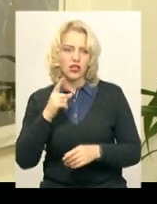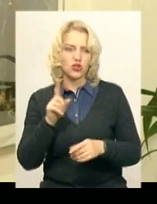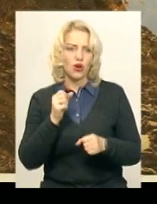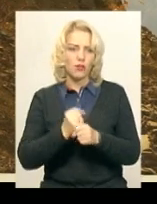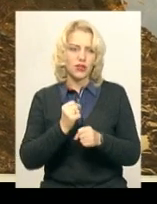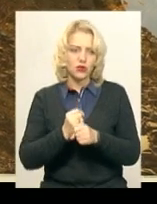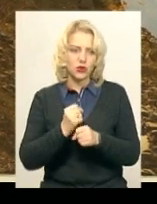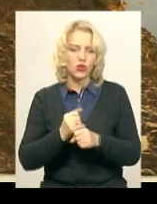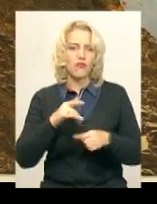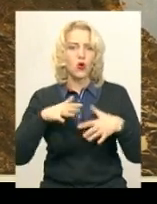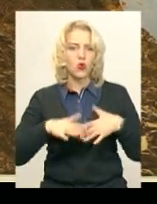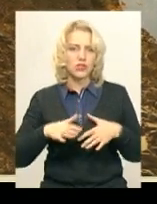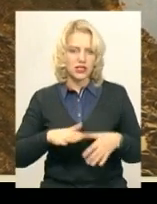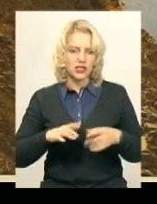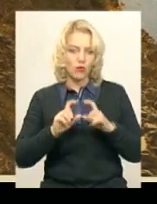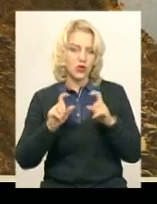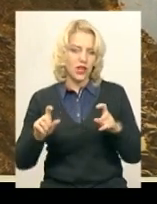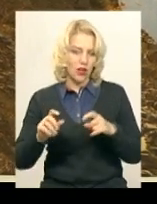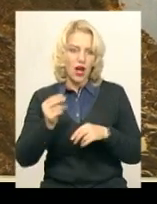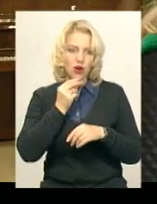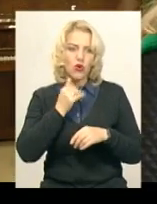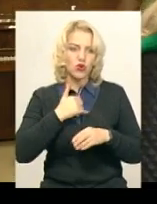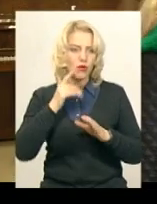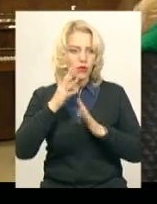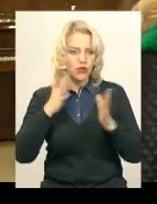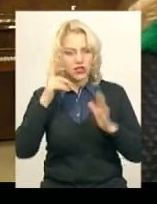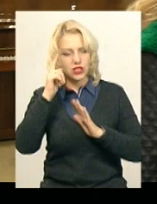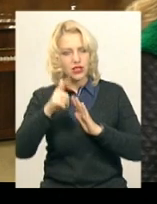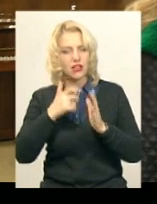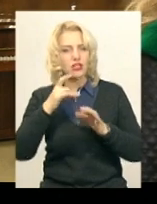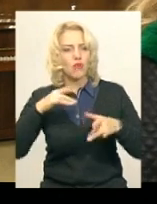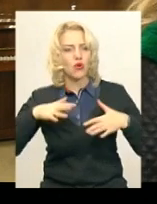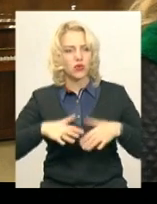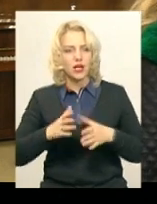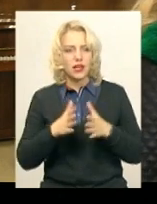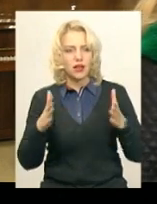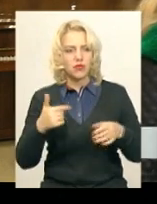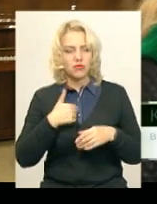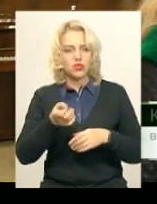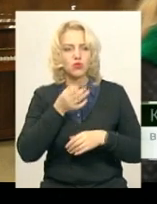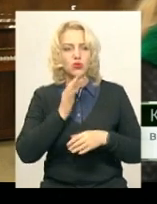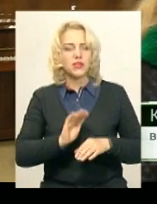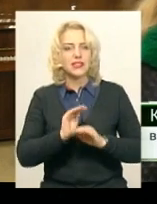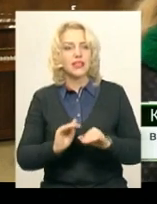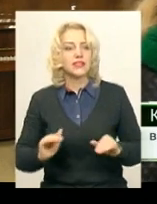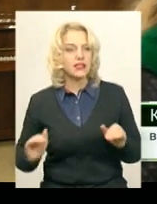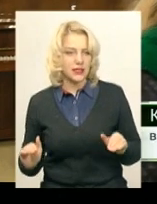закладі харчування. Хоче більше дізнатися про Грузію. Найбільше сподобалися дітки, такі